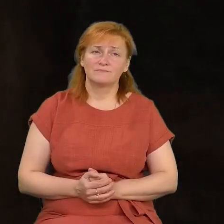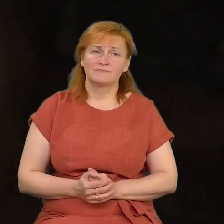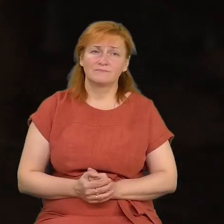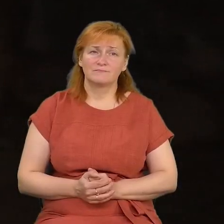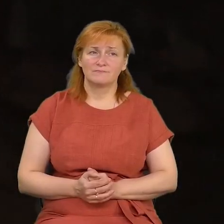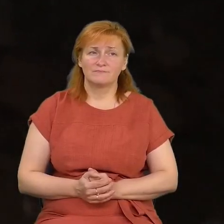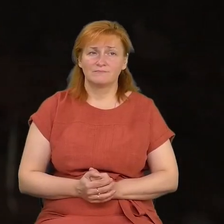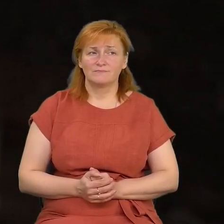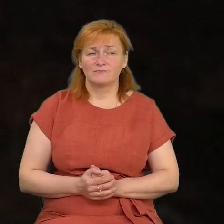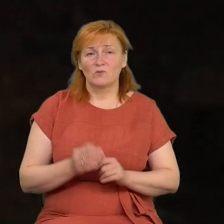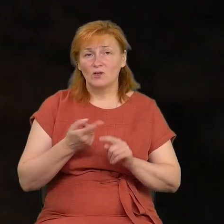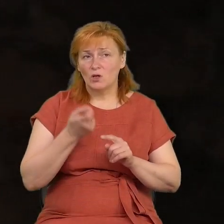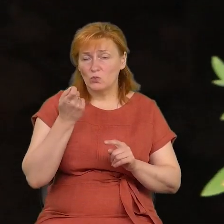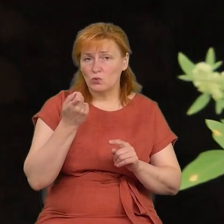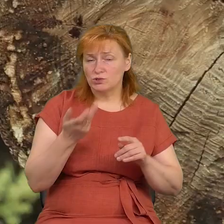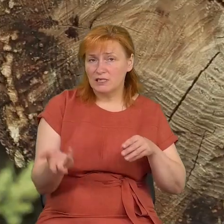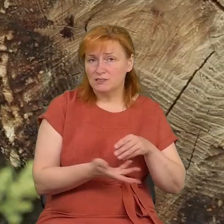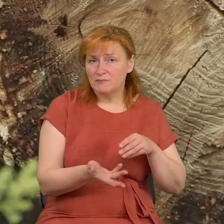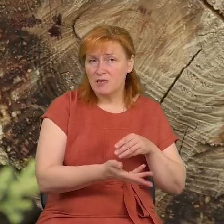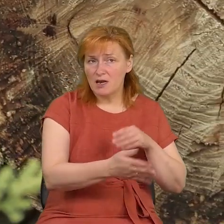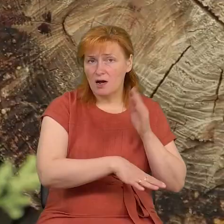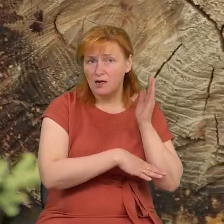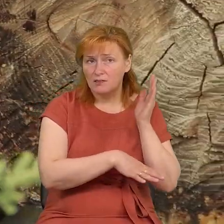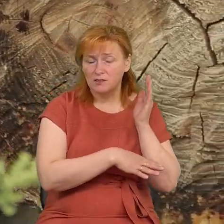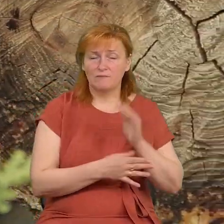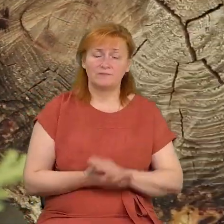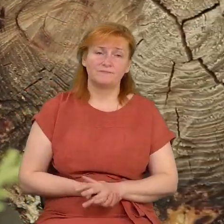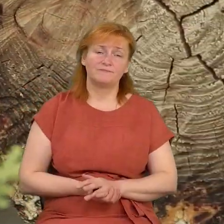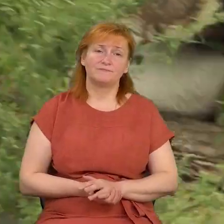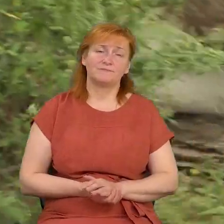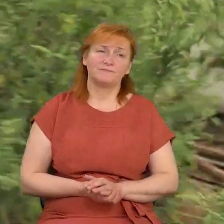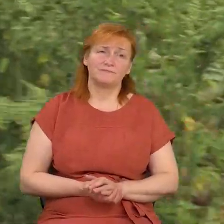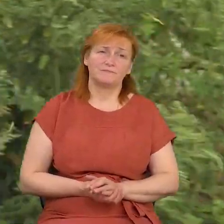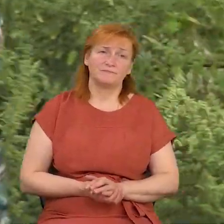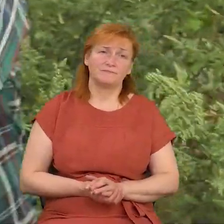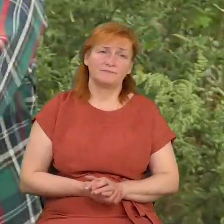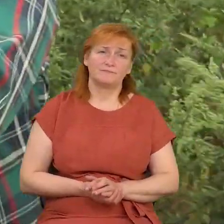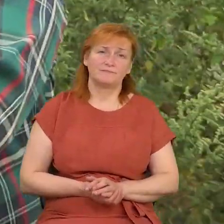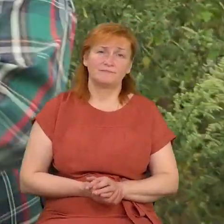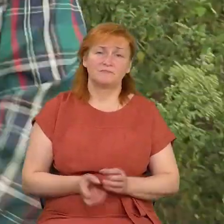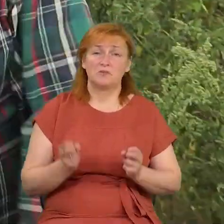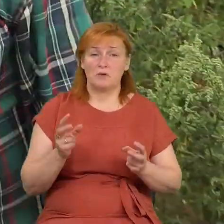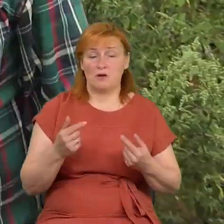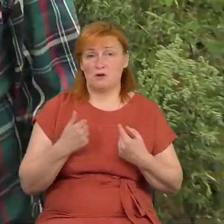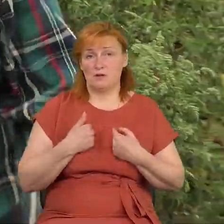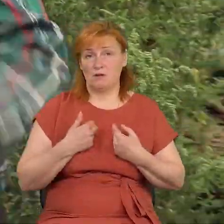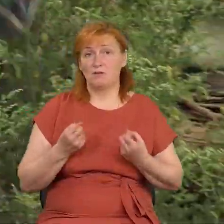це трошки спіляли, щоб заходити. Скоби. А як я? А як я людей